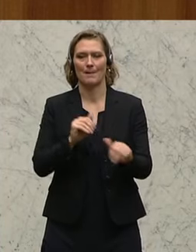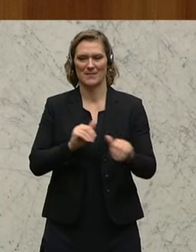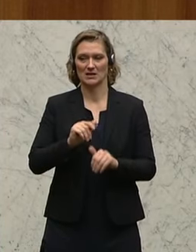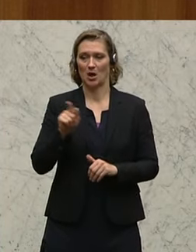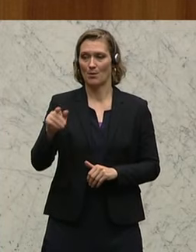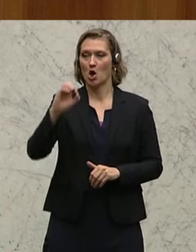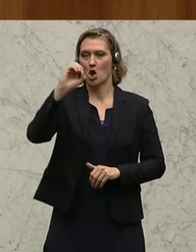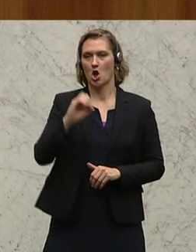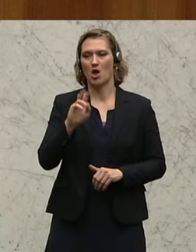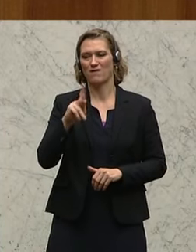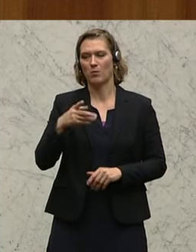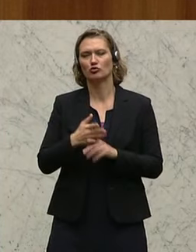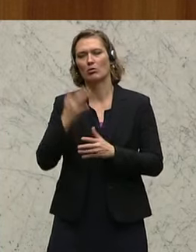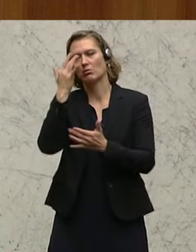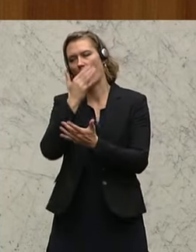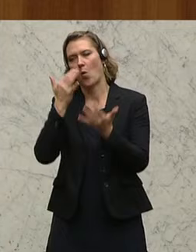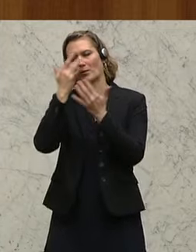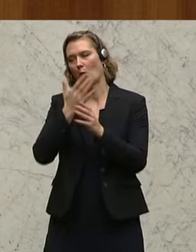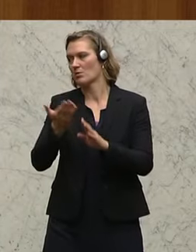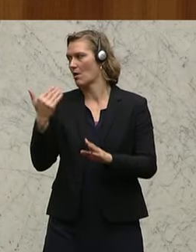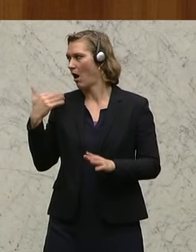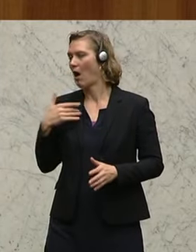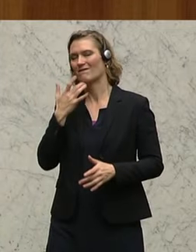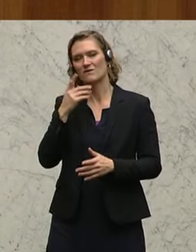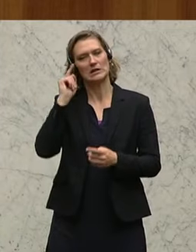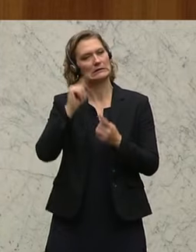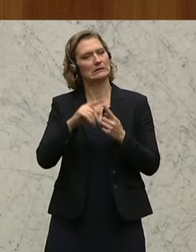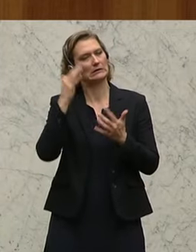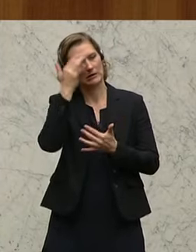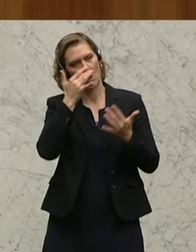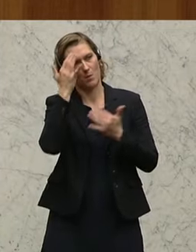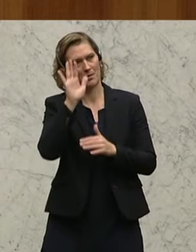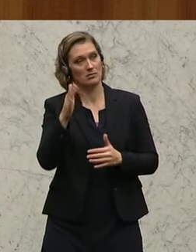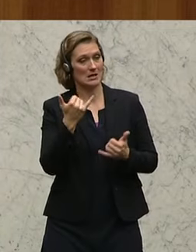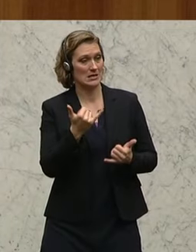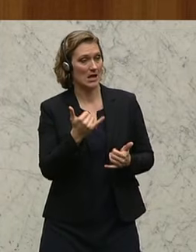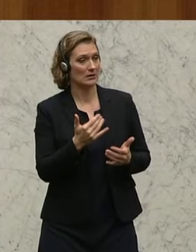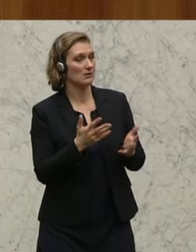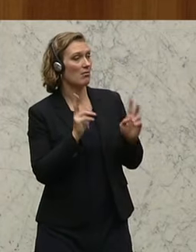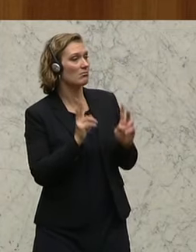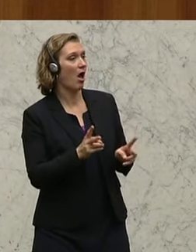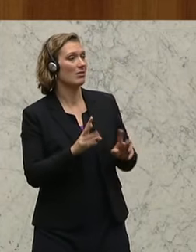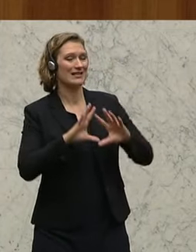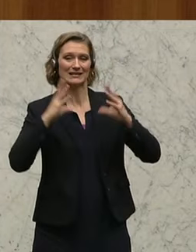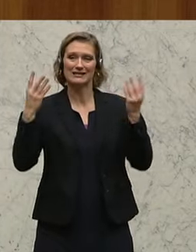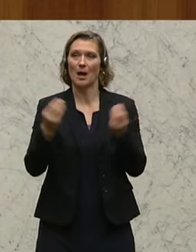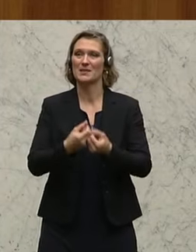-Träumereien schon vor Jahren, Jahrzehnten schon entdeckt haben, kann man nicht ein riesiges